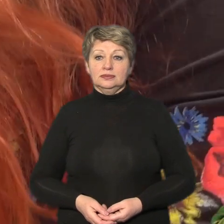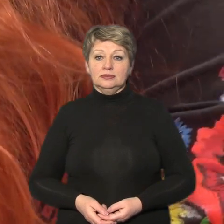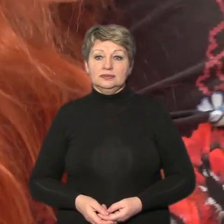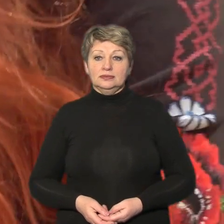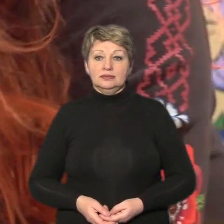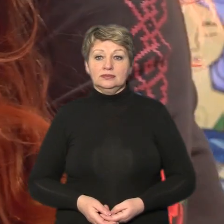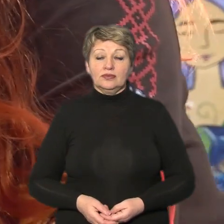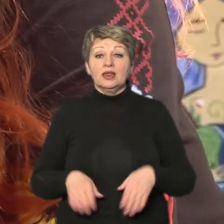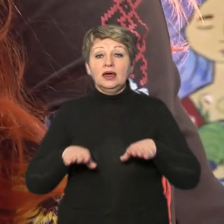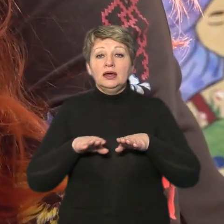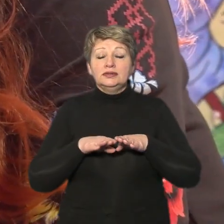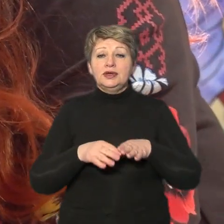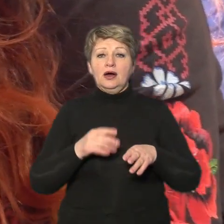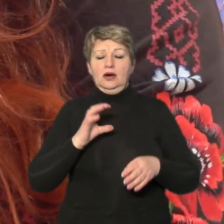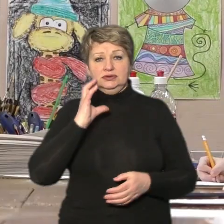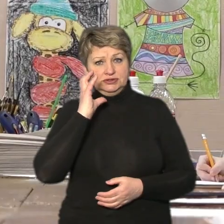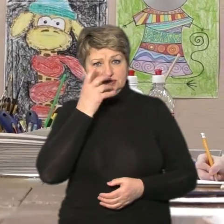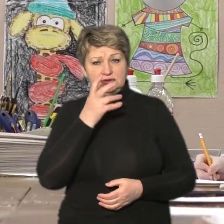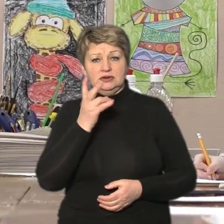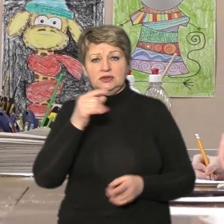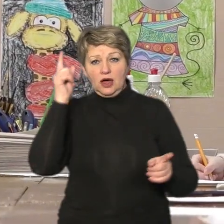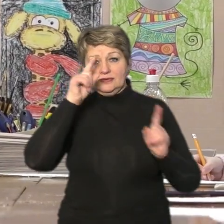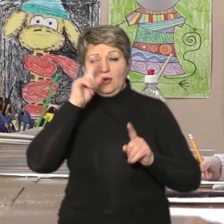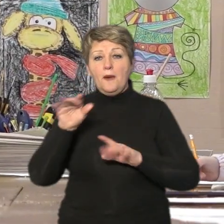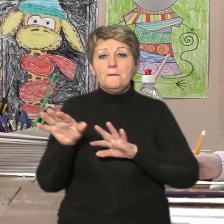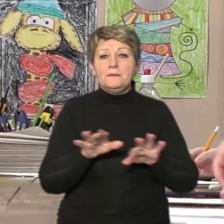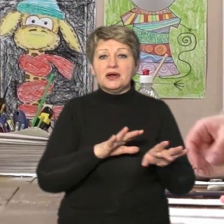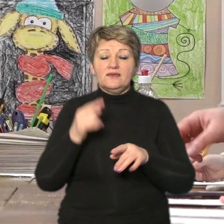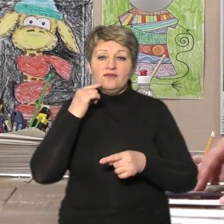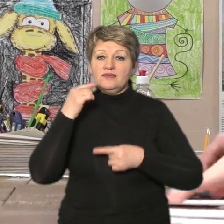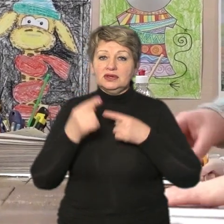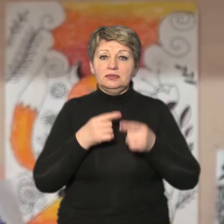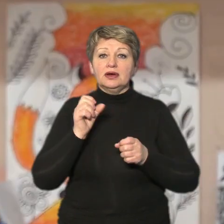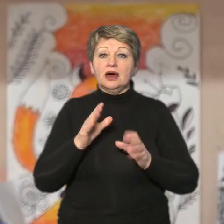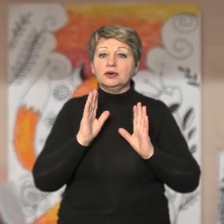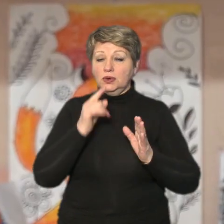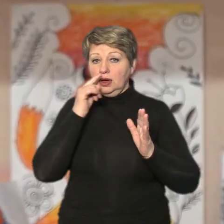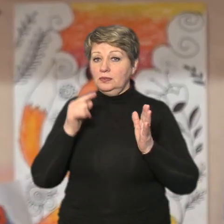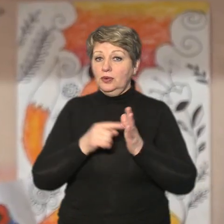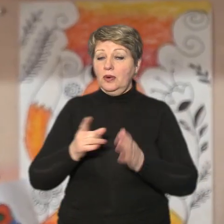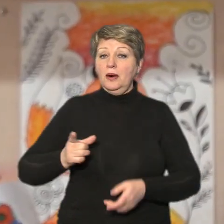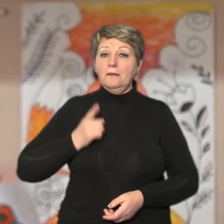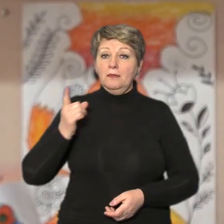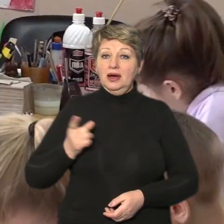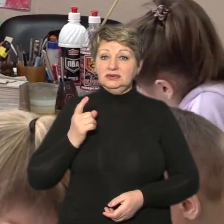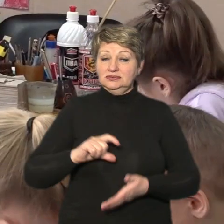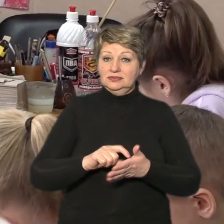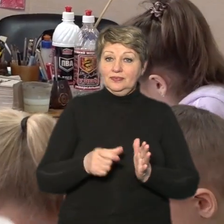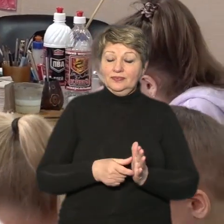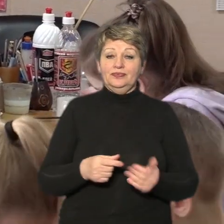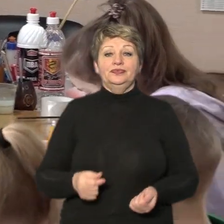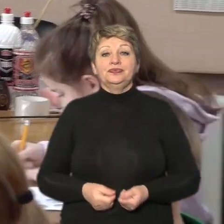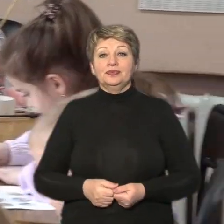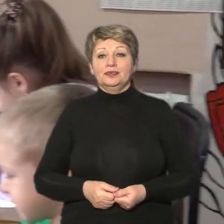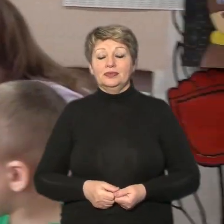патрона така зосереджена на творчому процесі вона завжди як тільки потрапляє до майстерні говорить художниця Ольга Курська всі